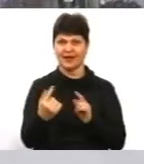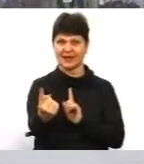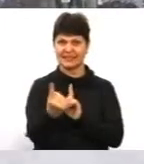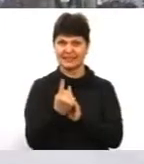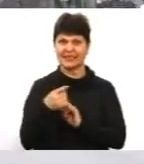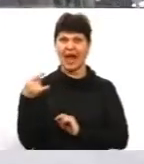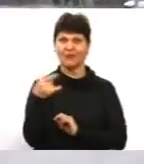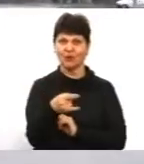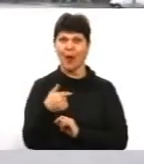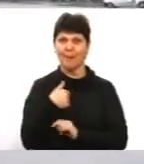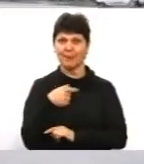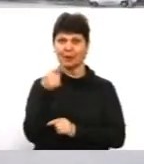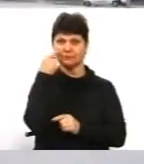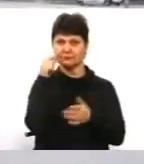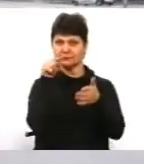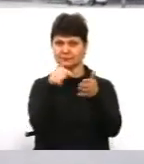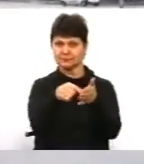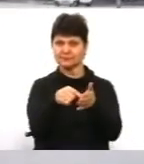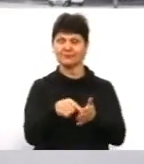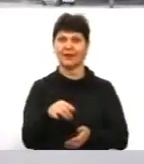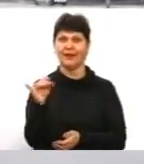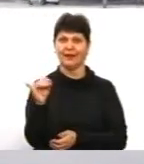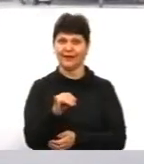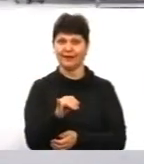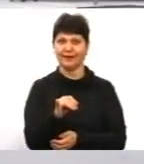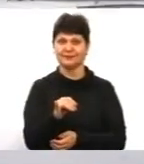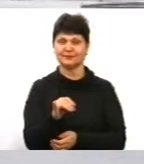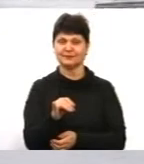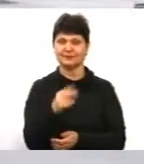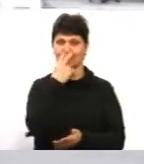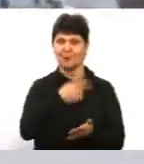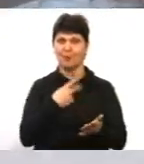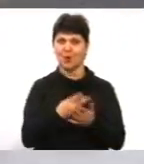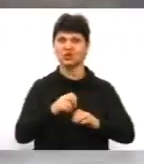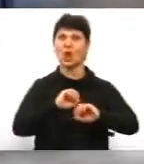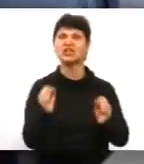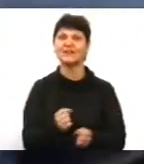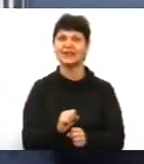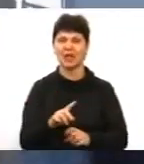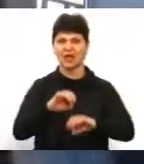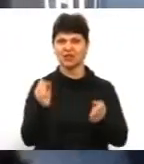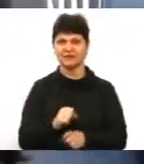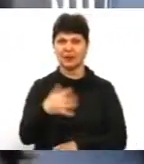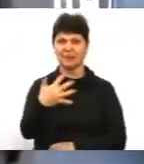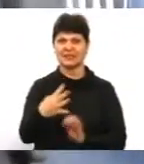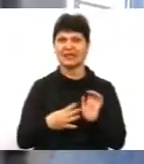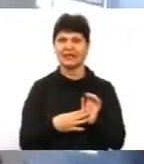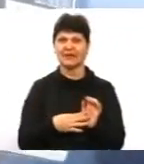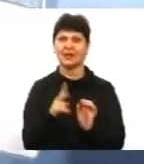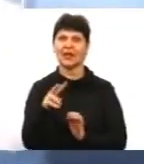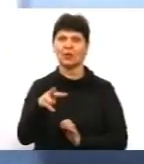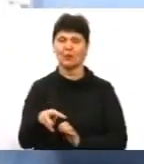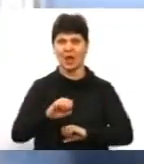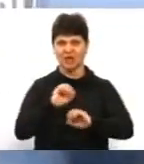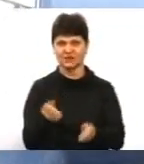ми наводимо на нього луч, показує нам швидкість. Швидкість 59 кілометрів. Швидкість